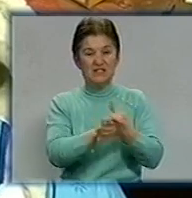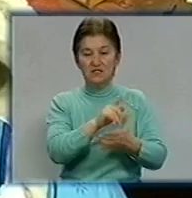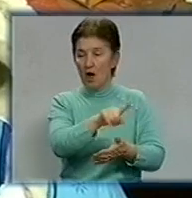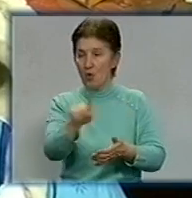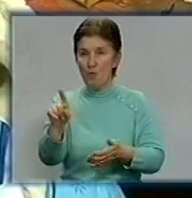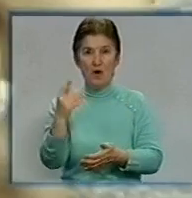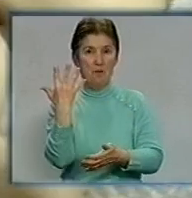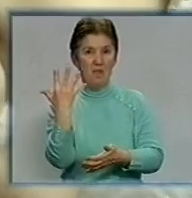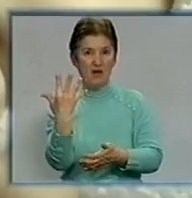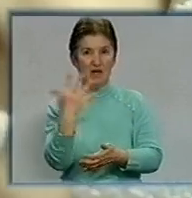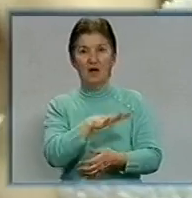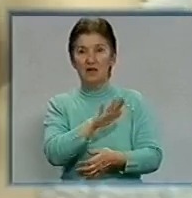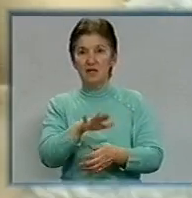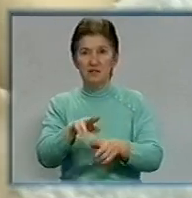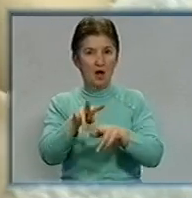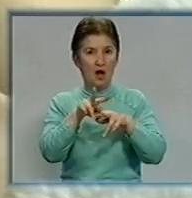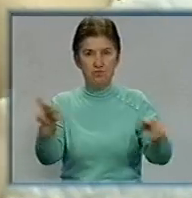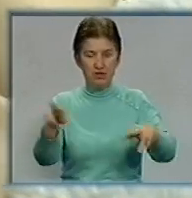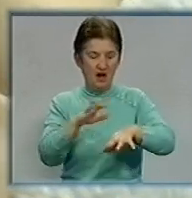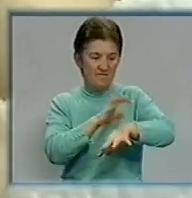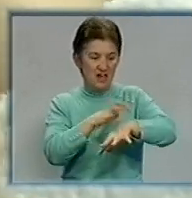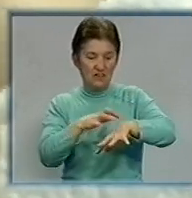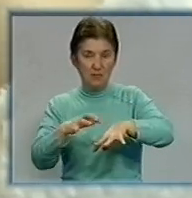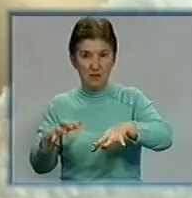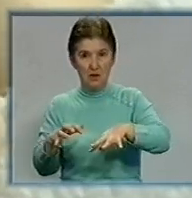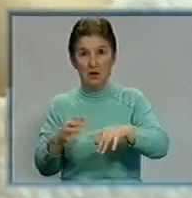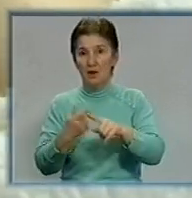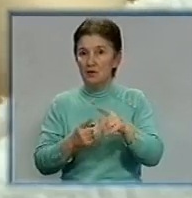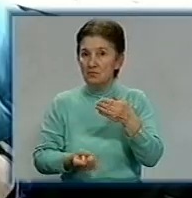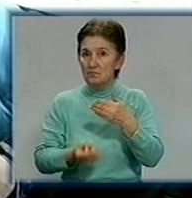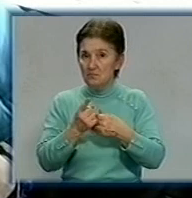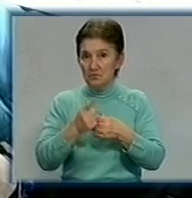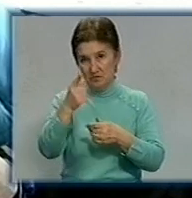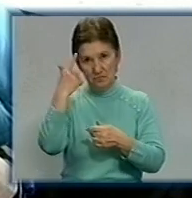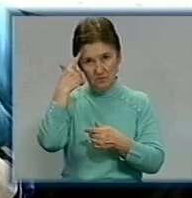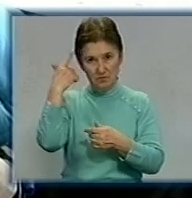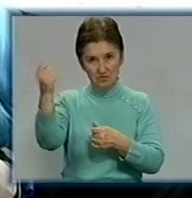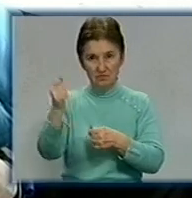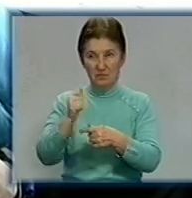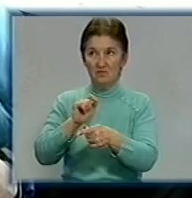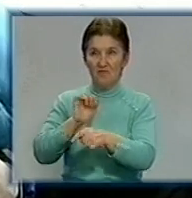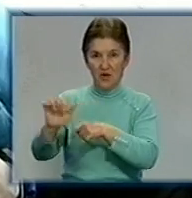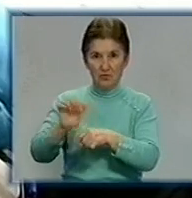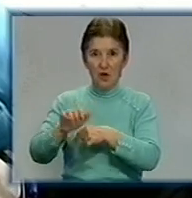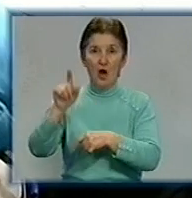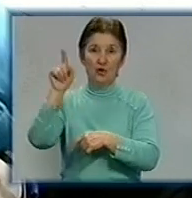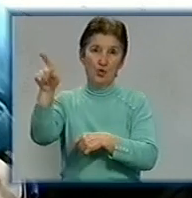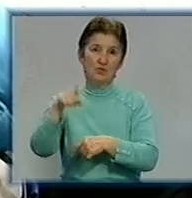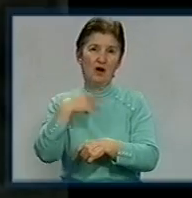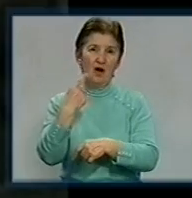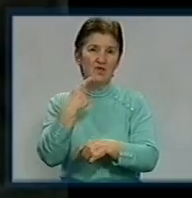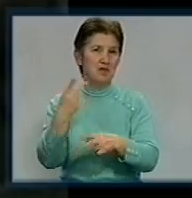дітей зі схожими алергічними висипами. Про захворювання немовля, що спричинили памперси, повідомляє виробника. Той звинувачення називає